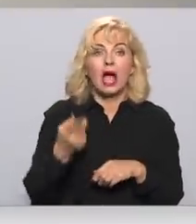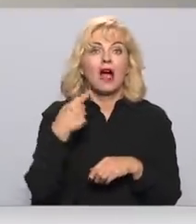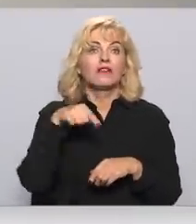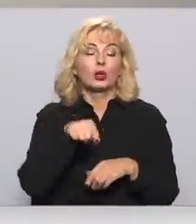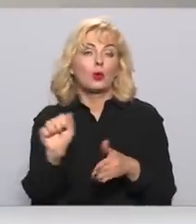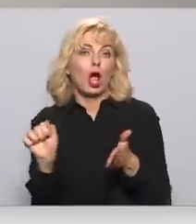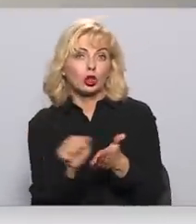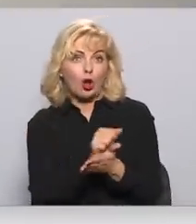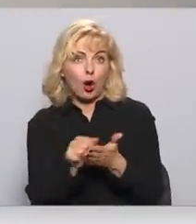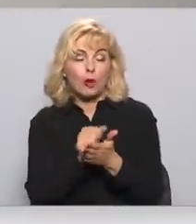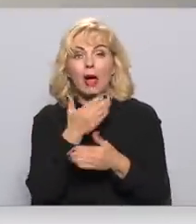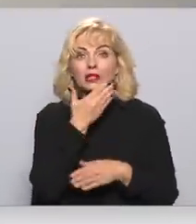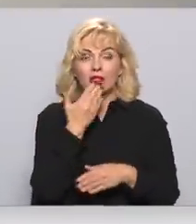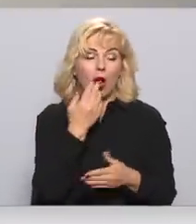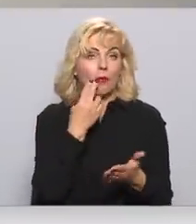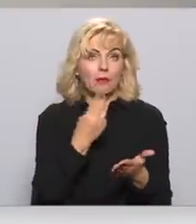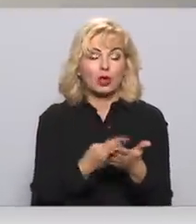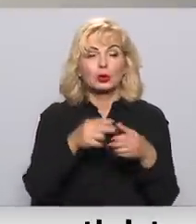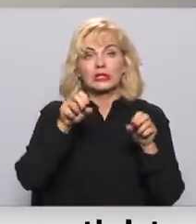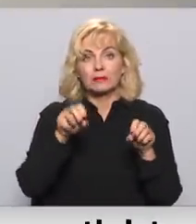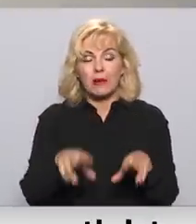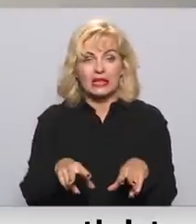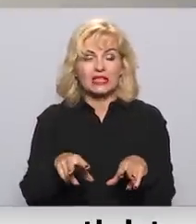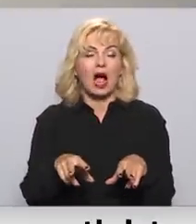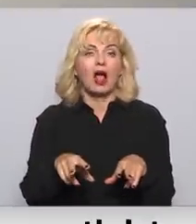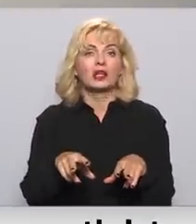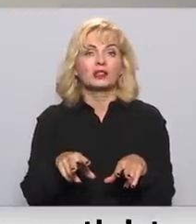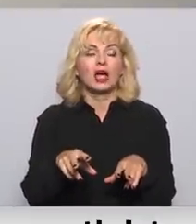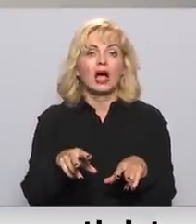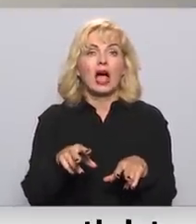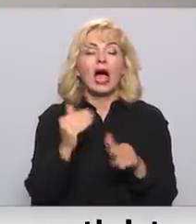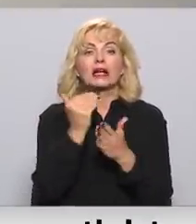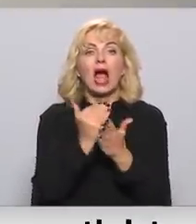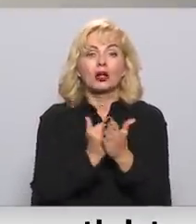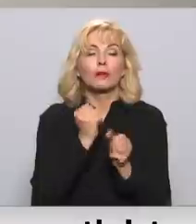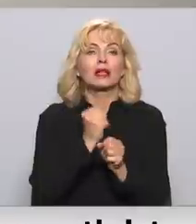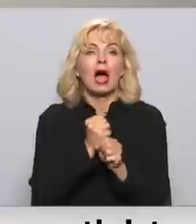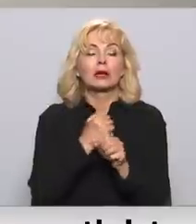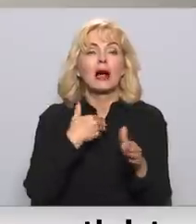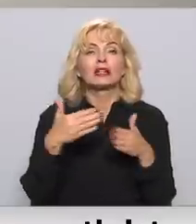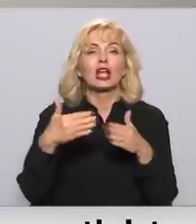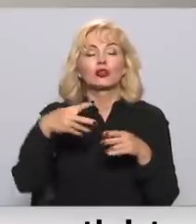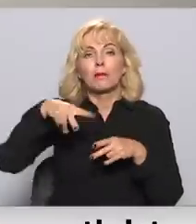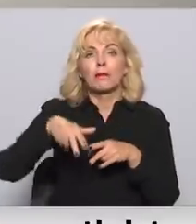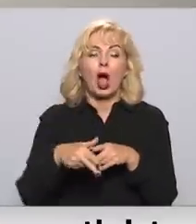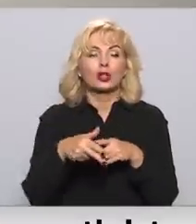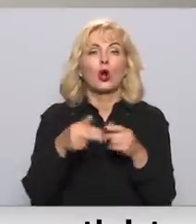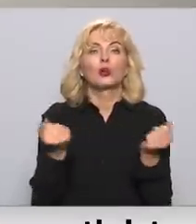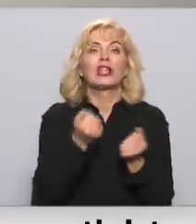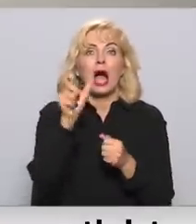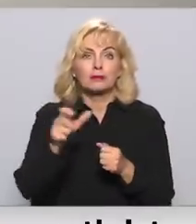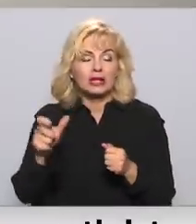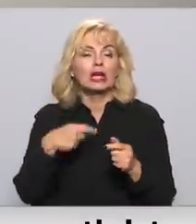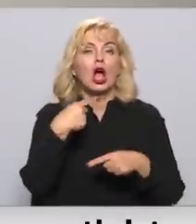dokumentiem nav paredzēts speciālais regulējums darbtiesku attiecību pārtraukšanai ar darbiniekiem, jo